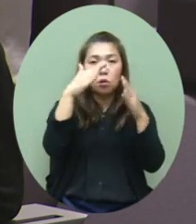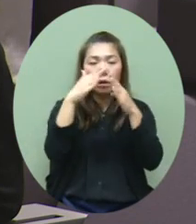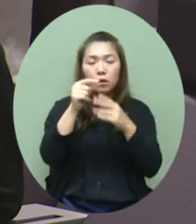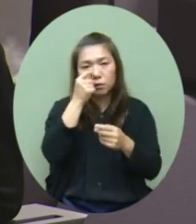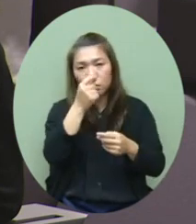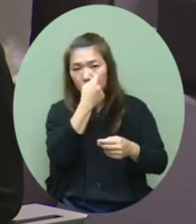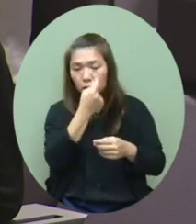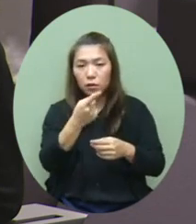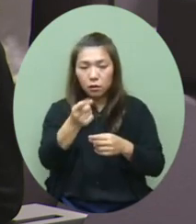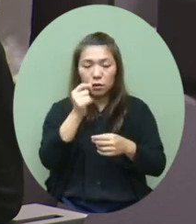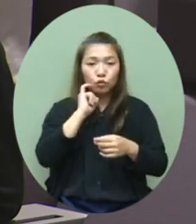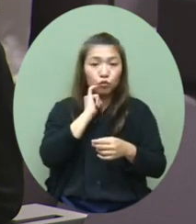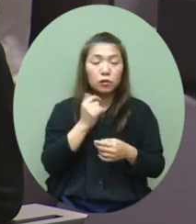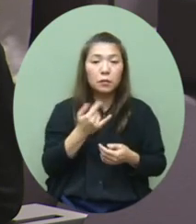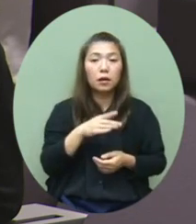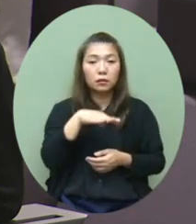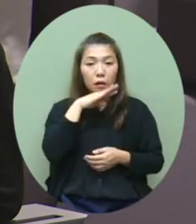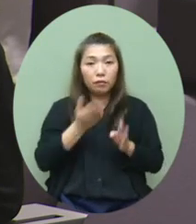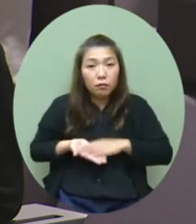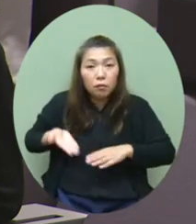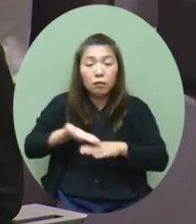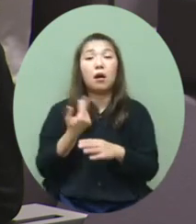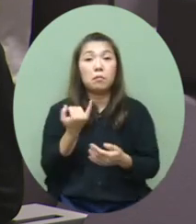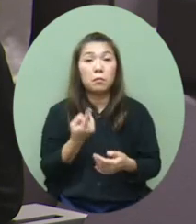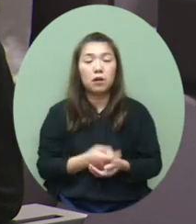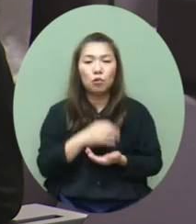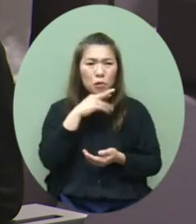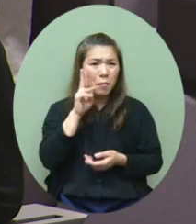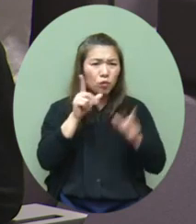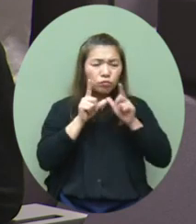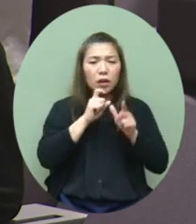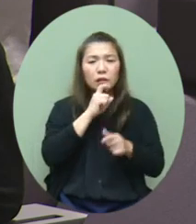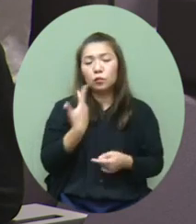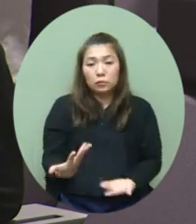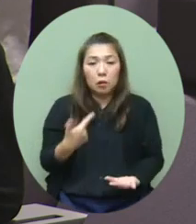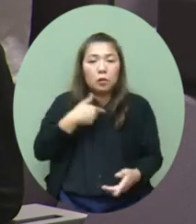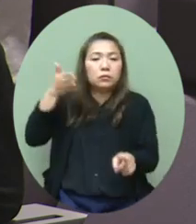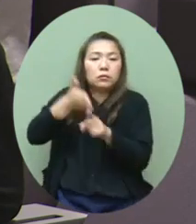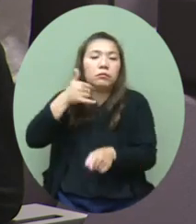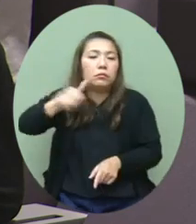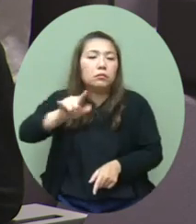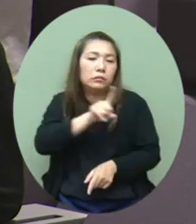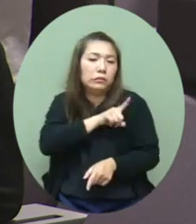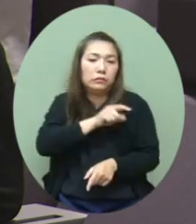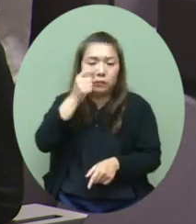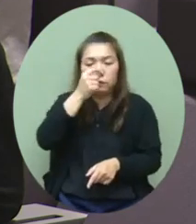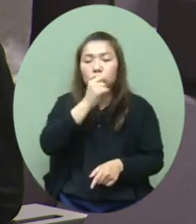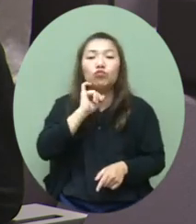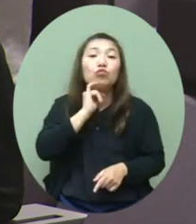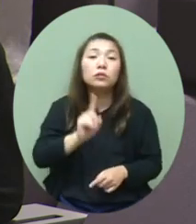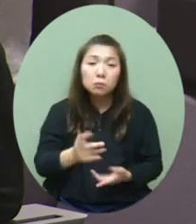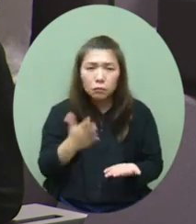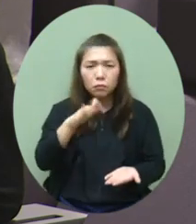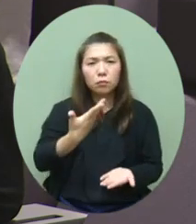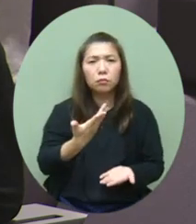做快測陽性然後等PCR覆核還是又不舒服應該要直接出去做一個PCR呢最後